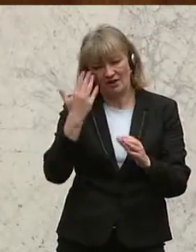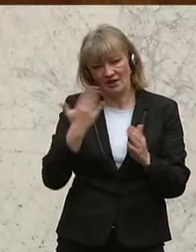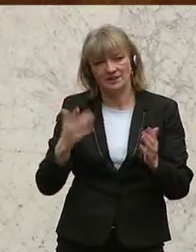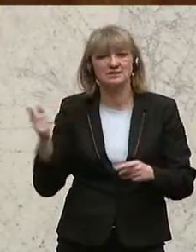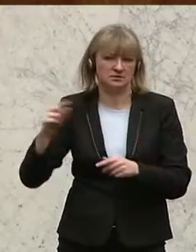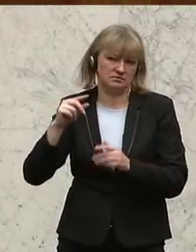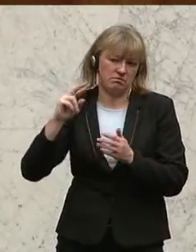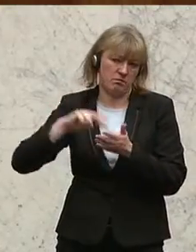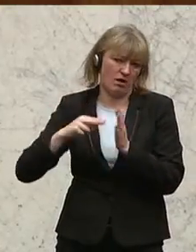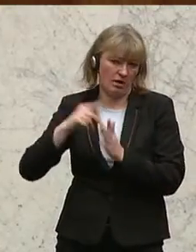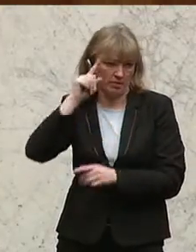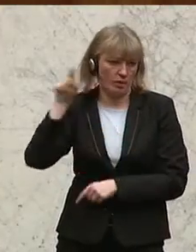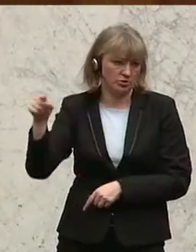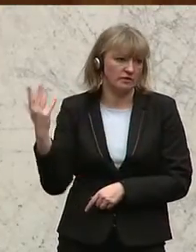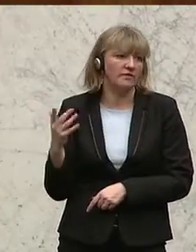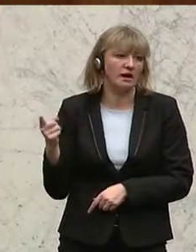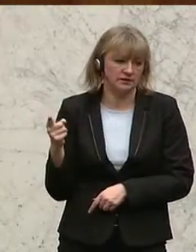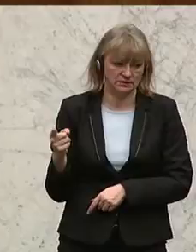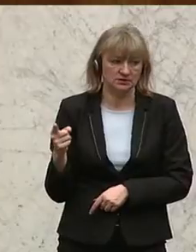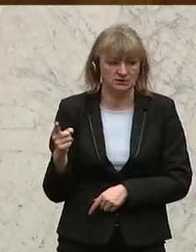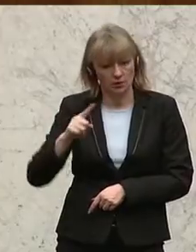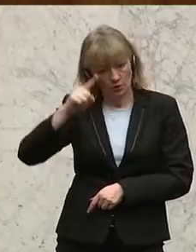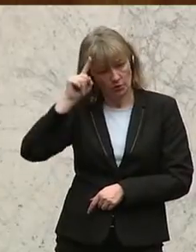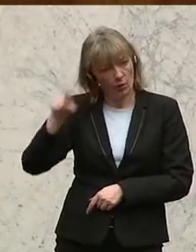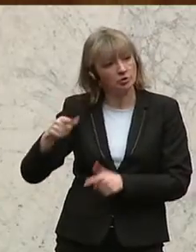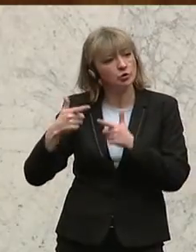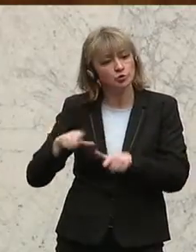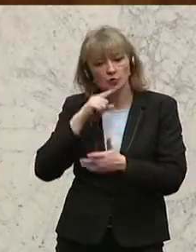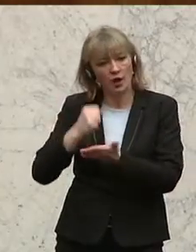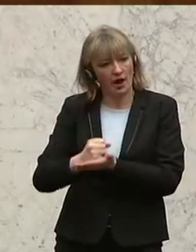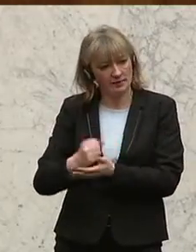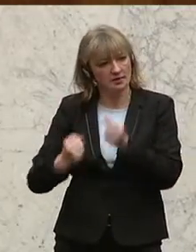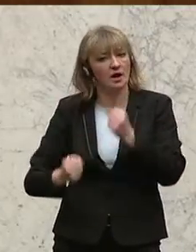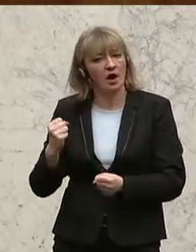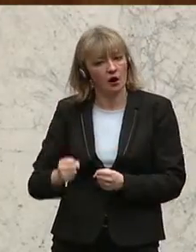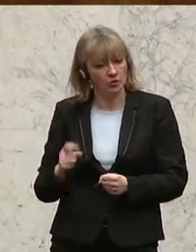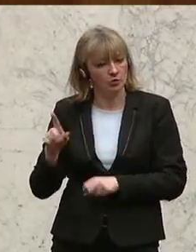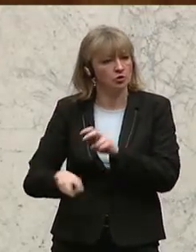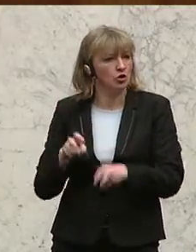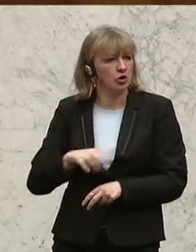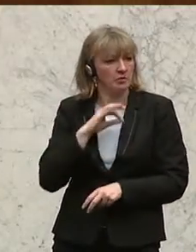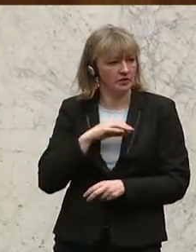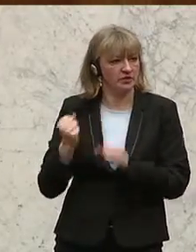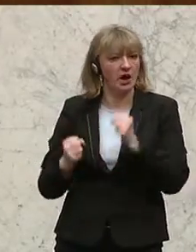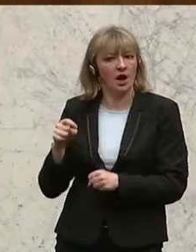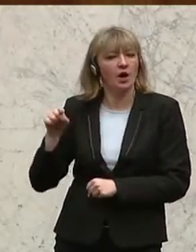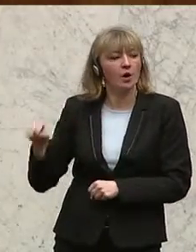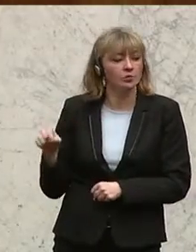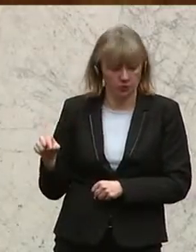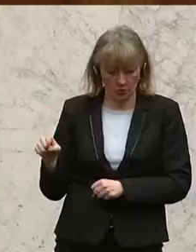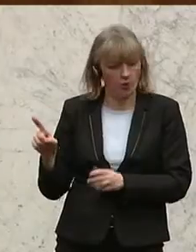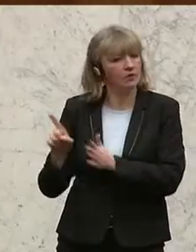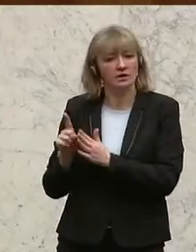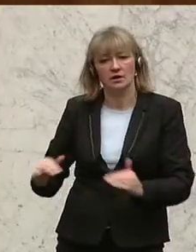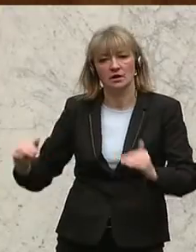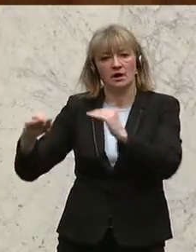Vorhaben der Deutschen, die Halter von in Deutschland zugelassenen Kfz oder steuerpflichtigen Kfz durch eine